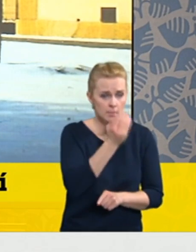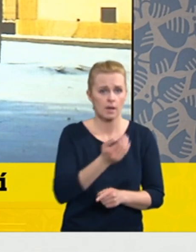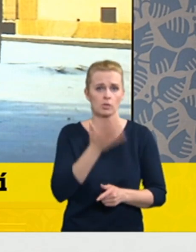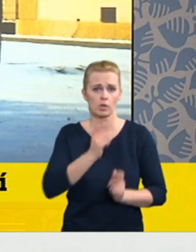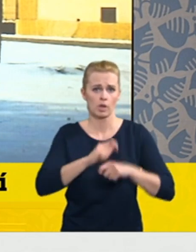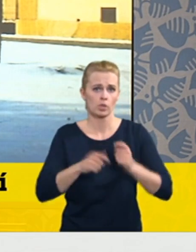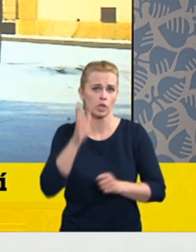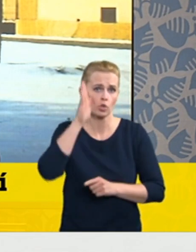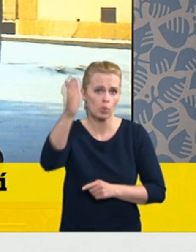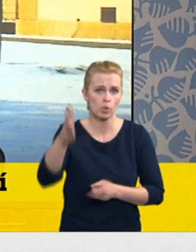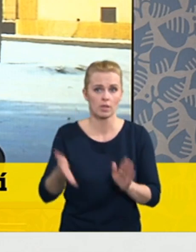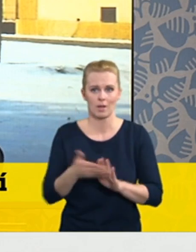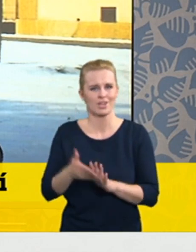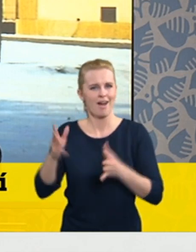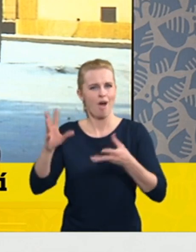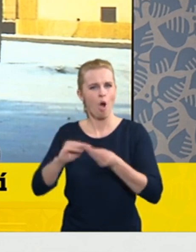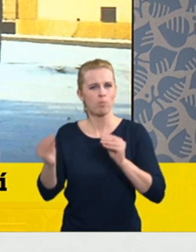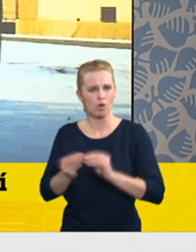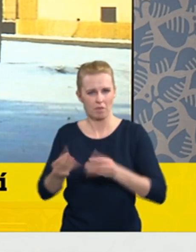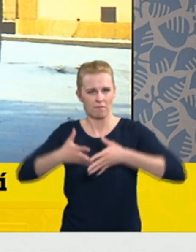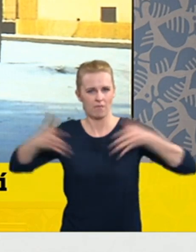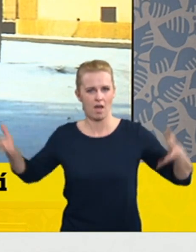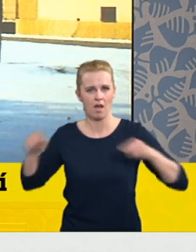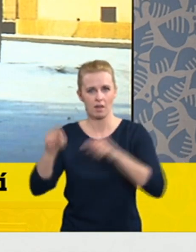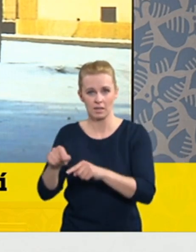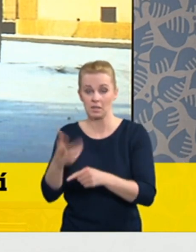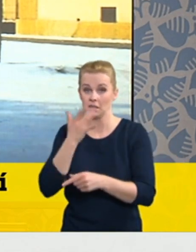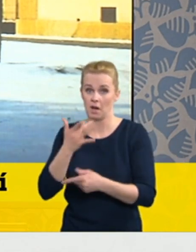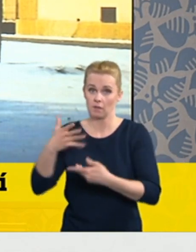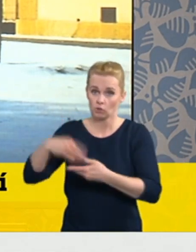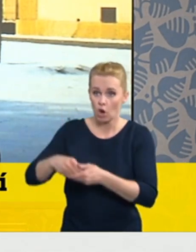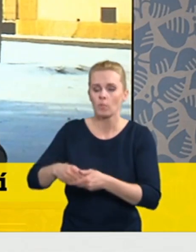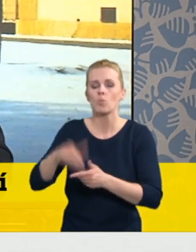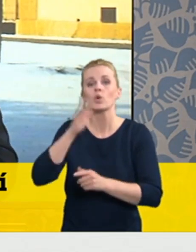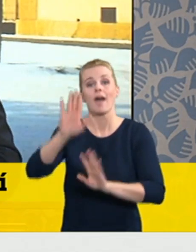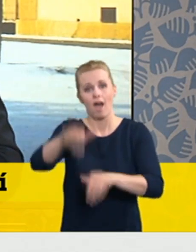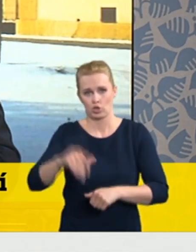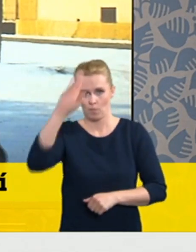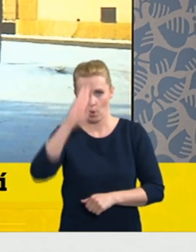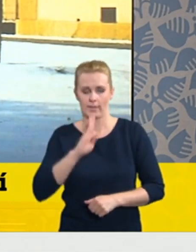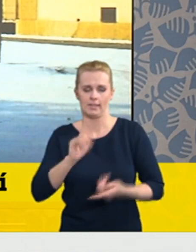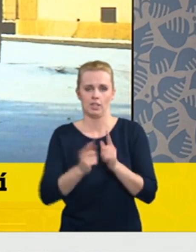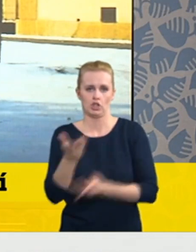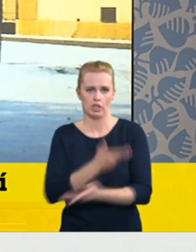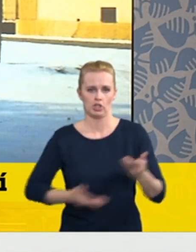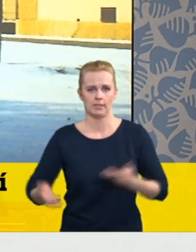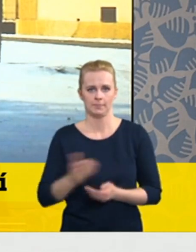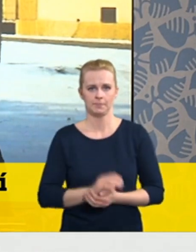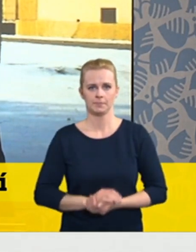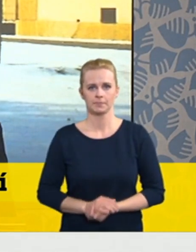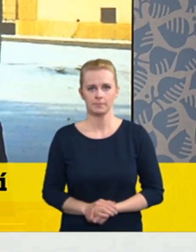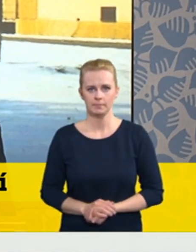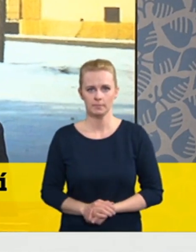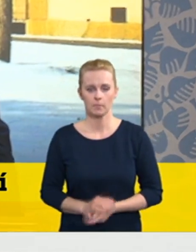obchodních letězců k tomuto problému, to bude všechno možno prodiskutovat v pondělí na jednání tripartity. Já jen